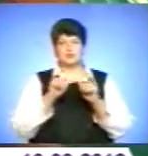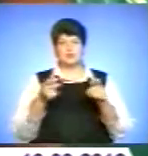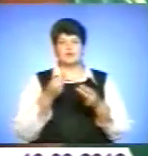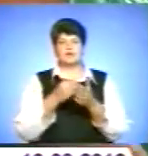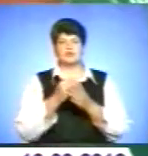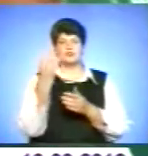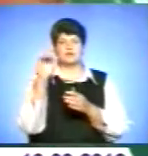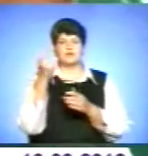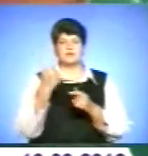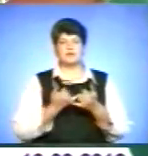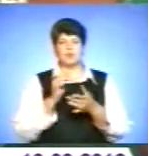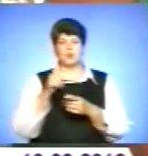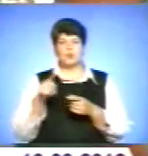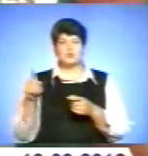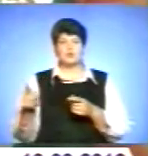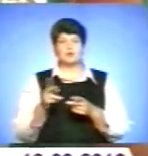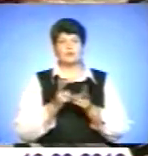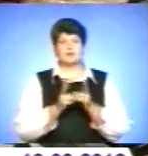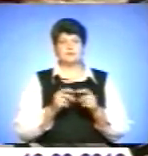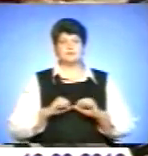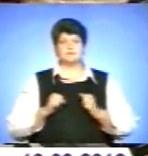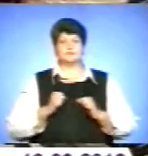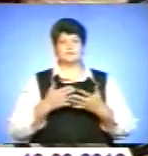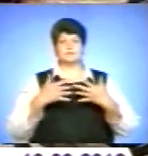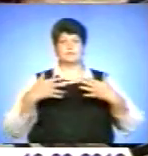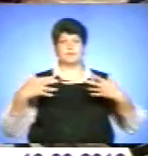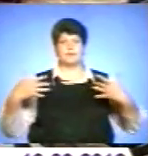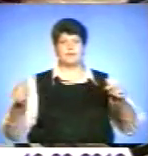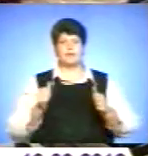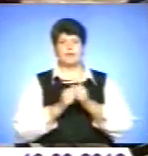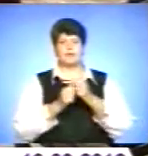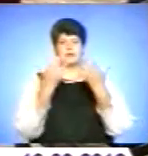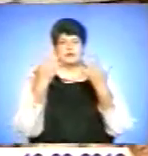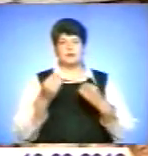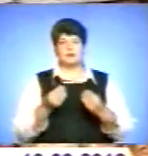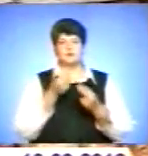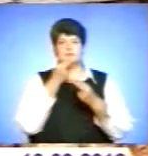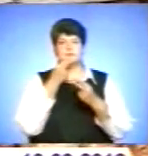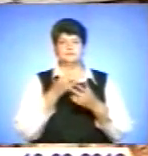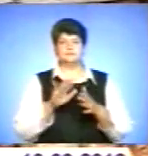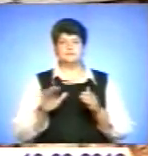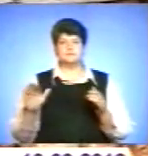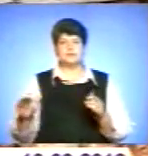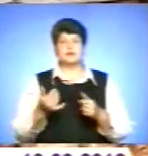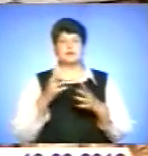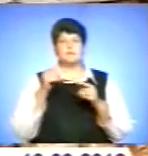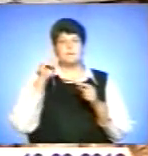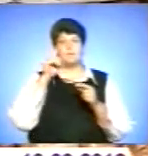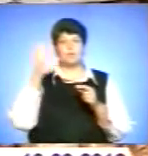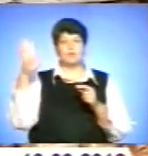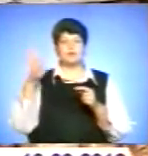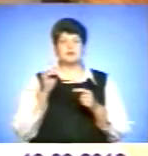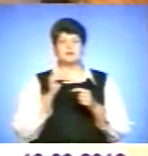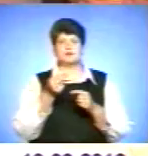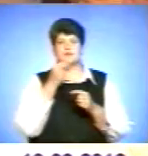грині для кожного. Кухарі намагаються якомога більше урізноманітнювати щоденний раціон учнів. Серед найпопулярніших страв, кажуть у